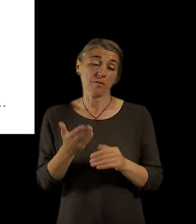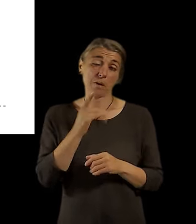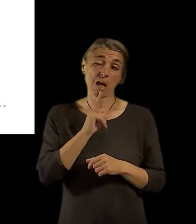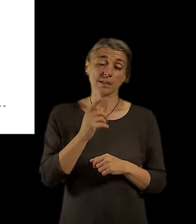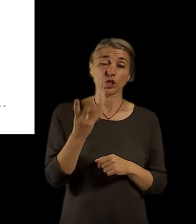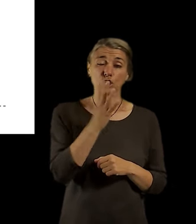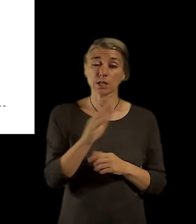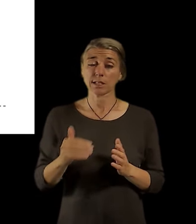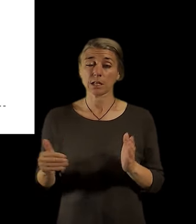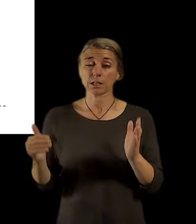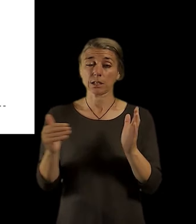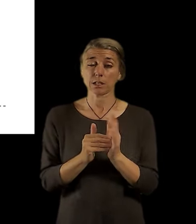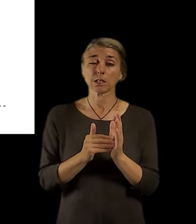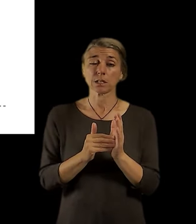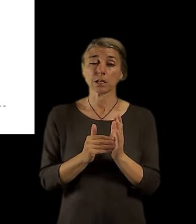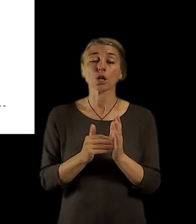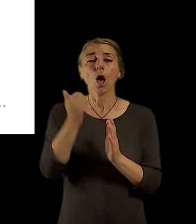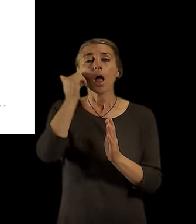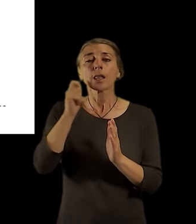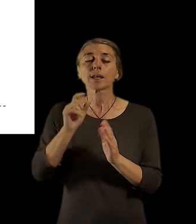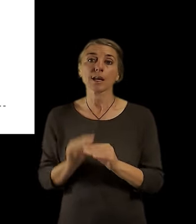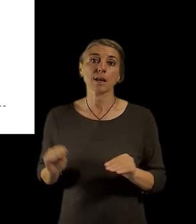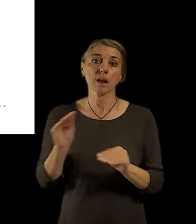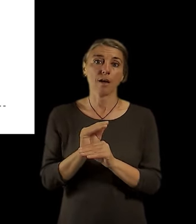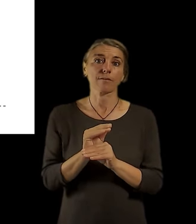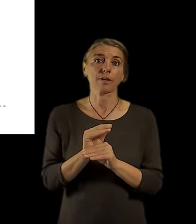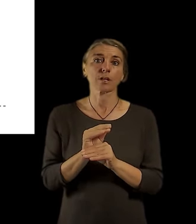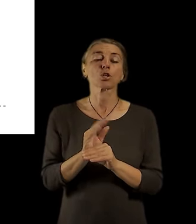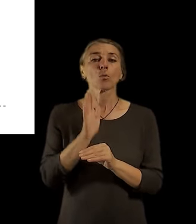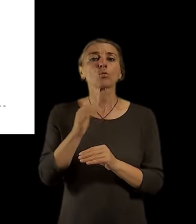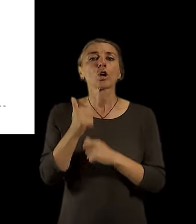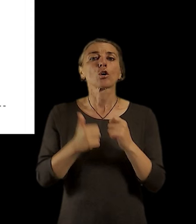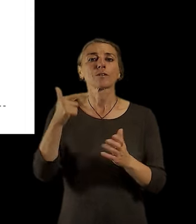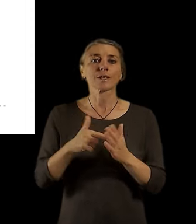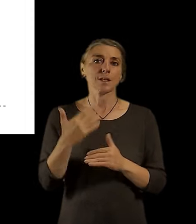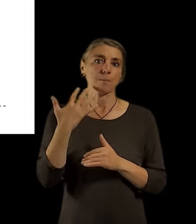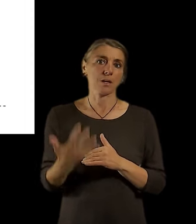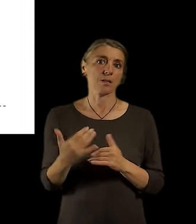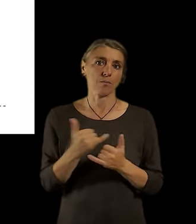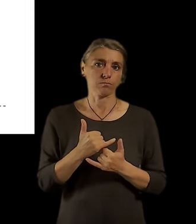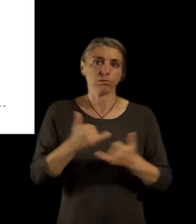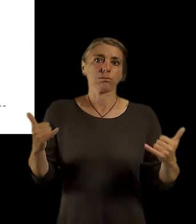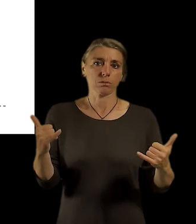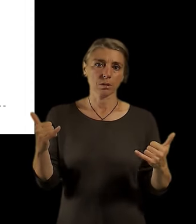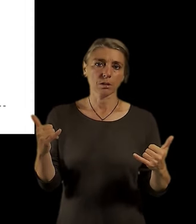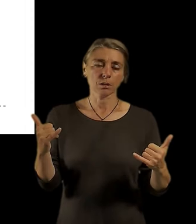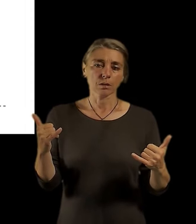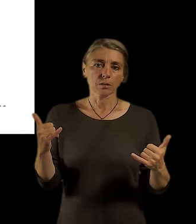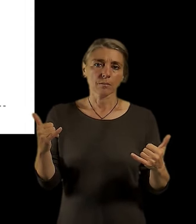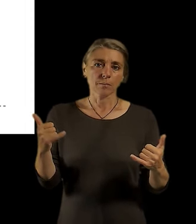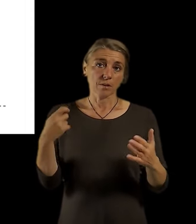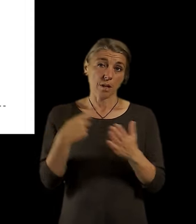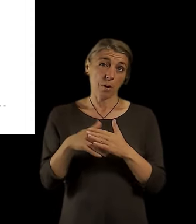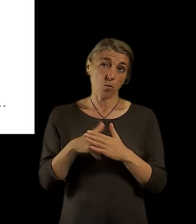obyvatel při růstku do roku 2050 s tím, že ten počet obyvatel by se měl zvíčit přibližně o jednu